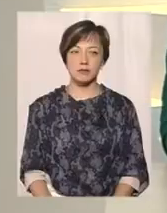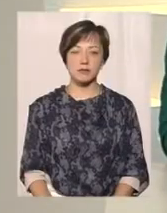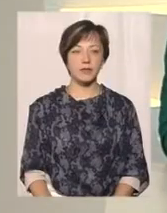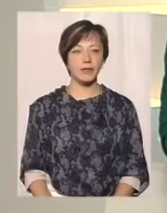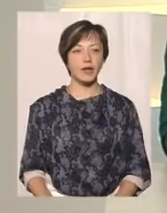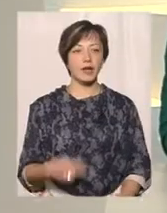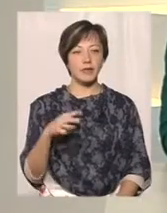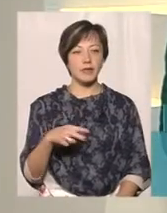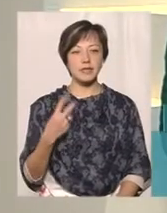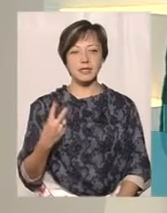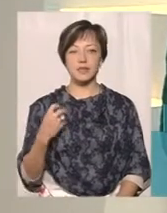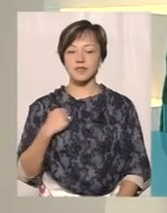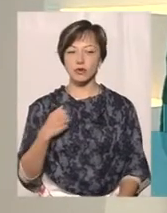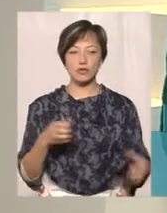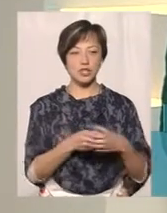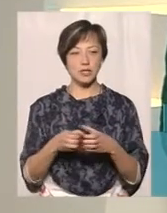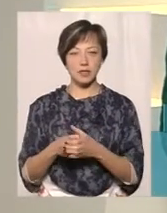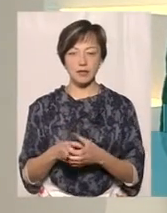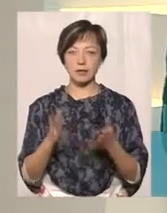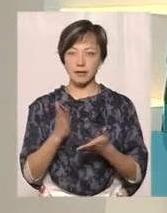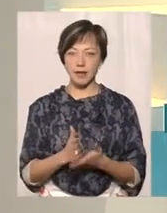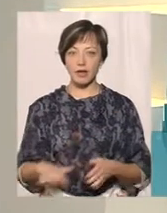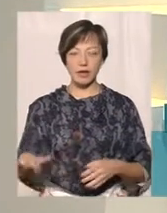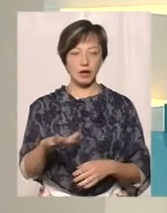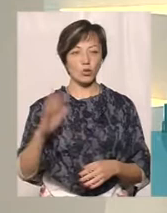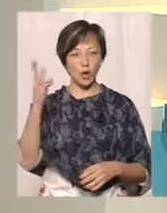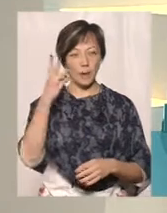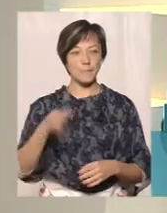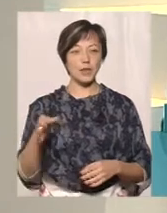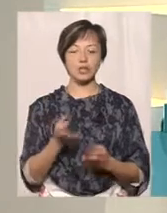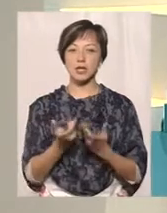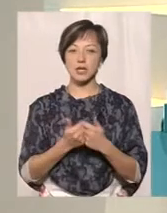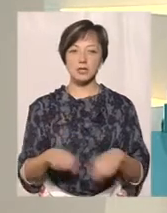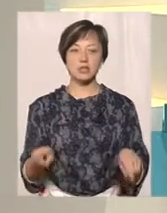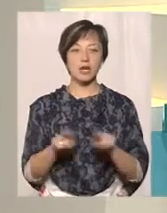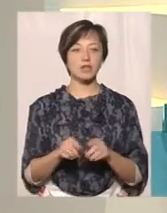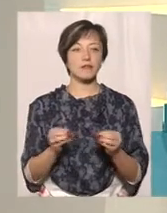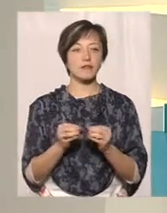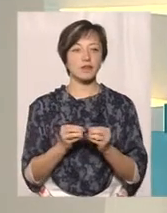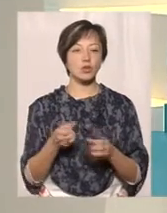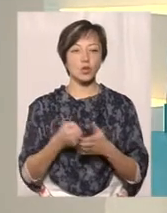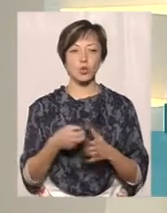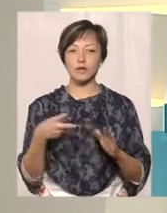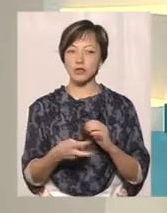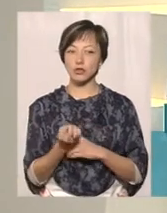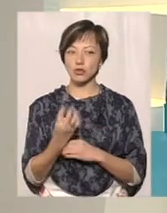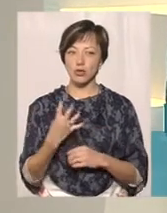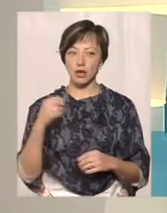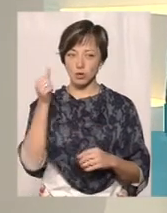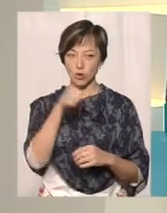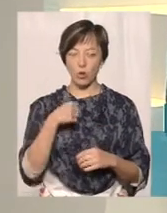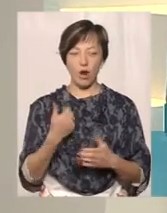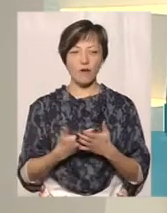22 військові частини дислокуються на території Хмельниччини. Їх кількість залишилась такою ж, як була до 2014-го.